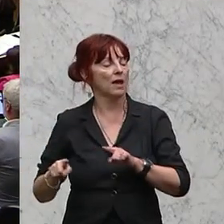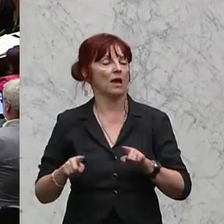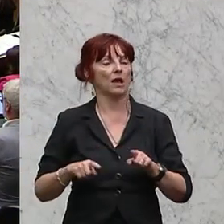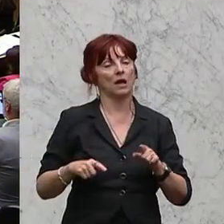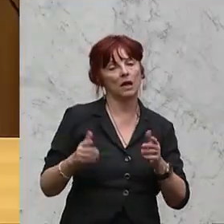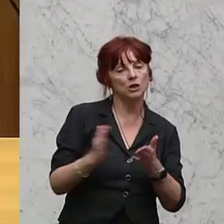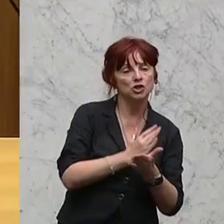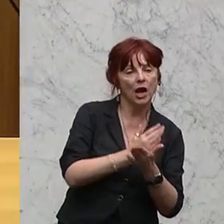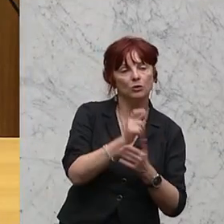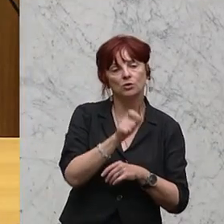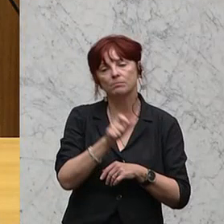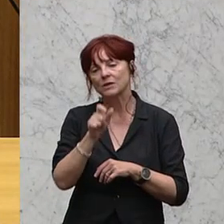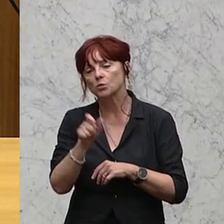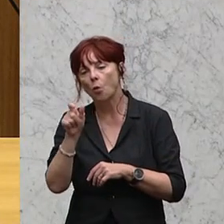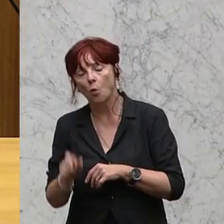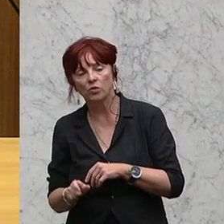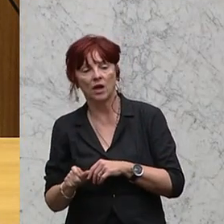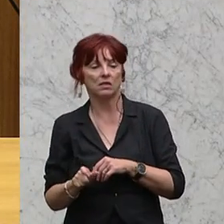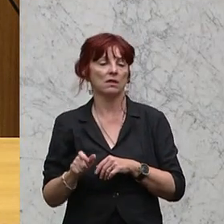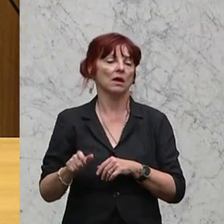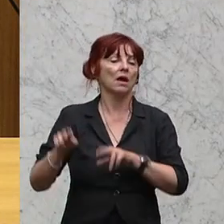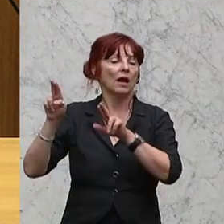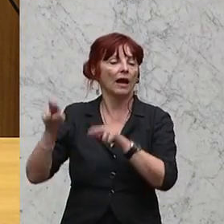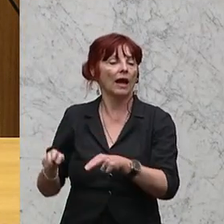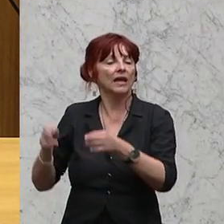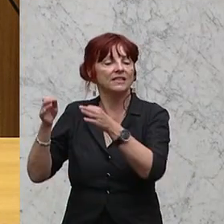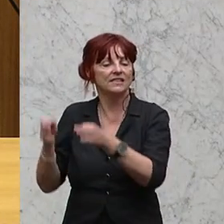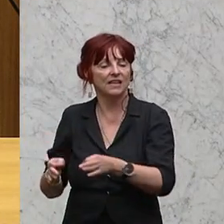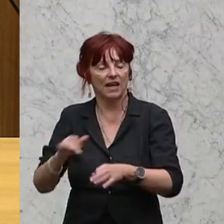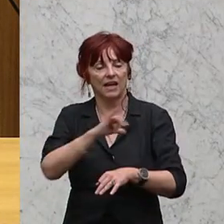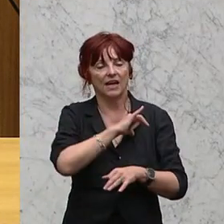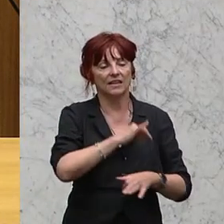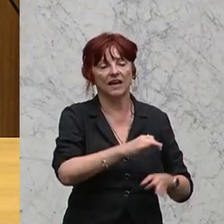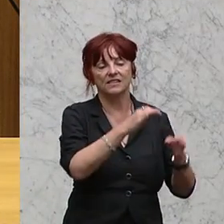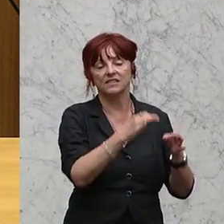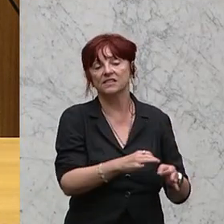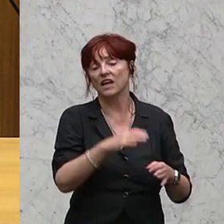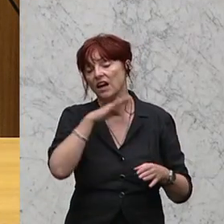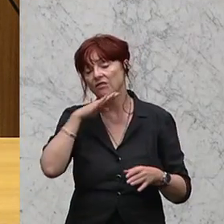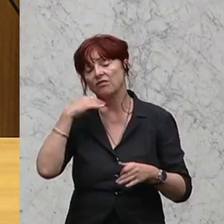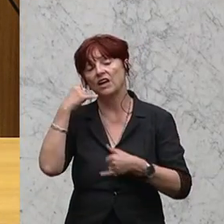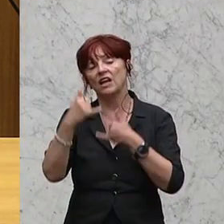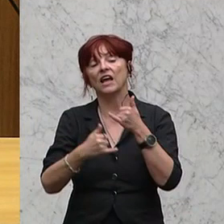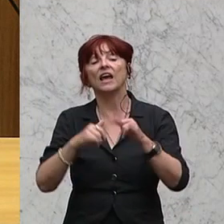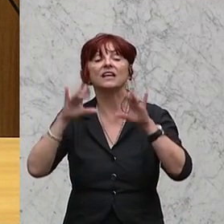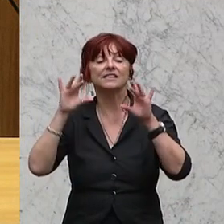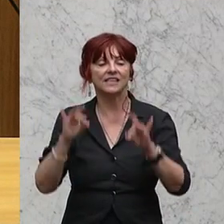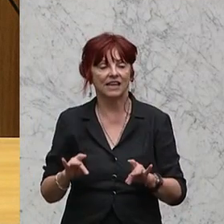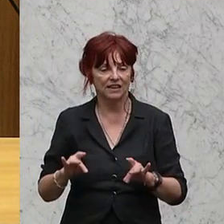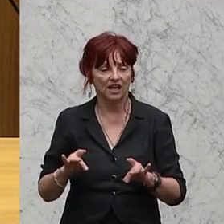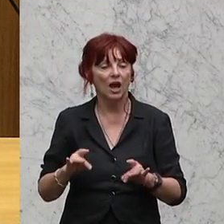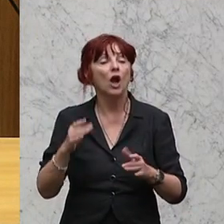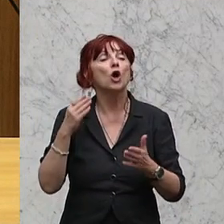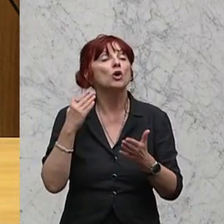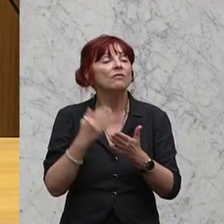Entscheidungsträgerinnen und Träger der verschiedensten Rechtsträger, Interessenträger über Jahrzehnte. Da waren die meisten von uns noch gar nicht auf der Welt,